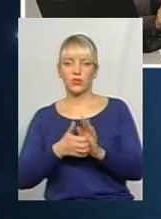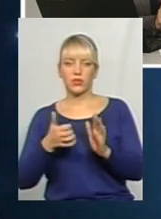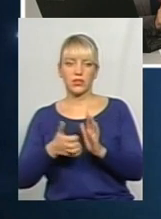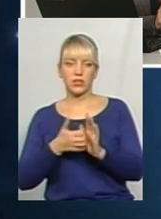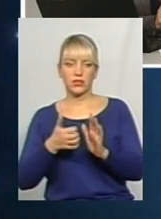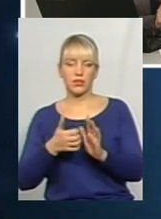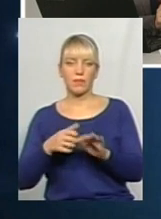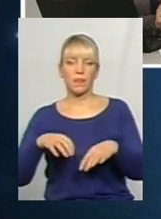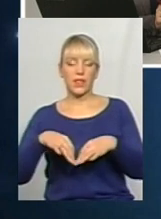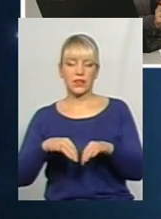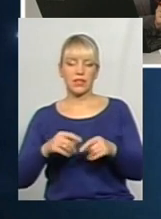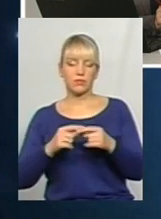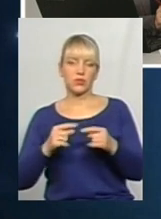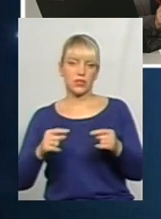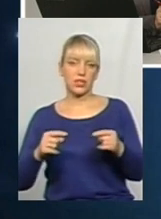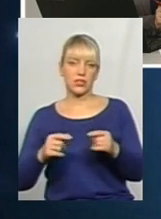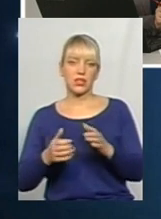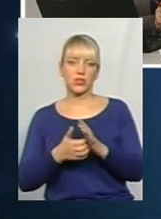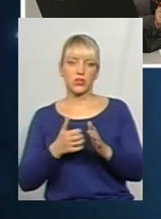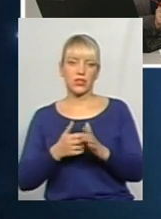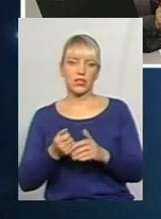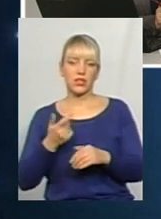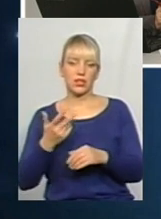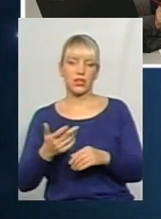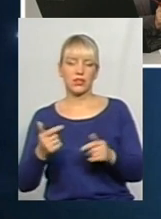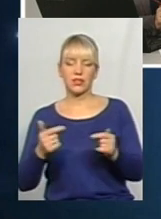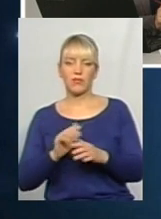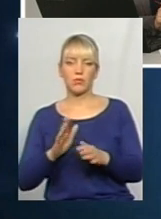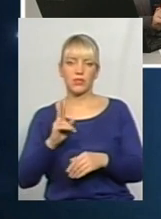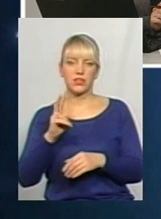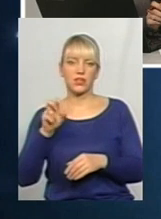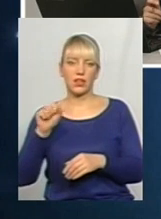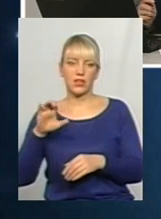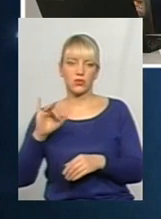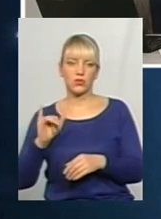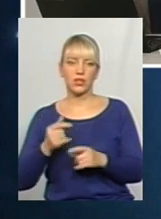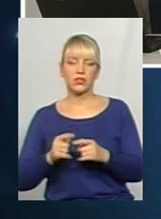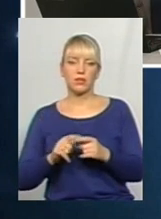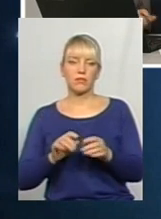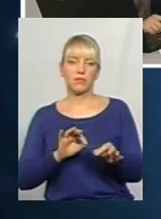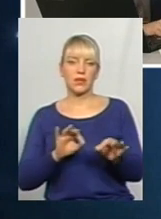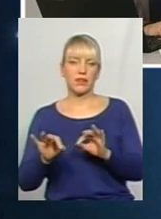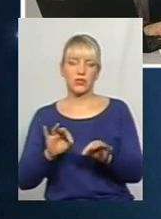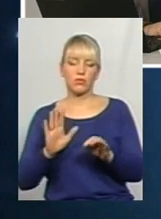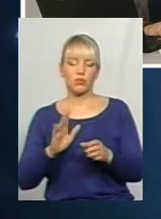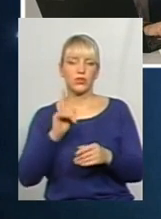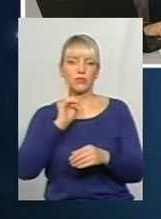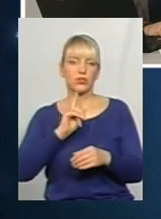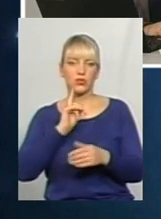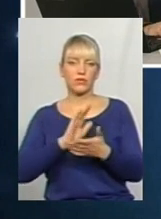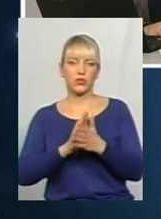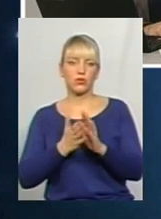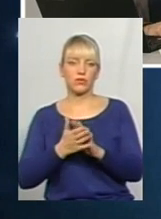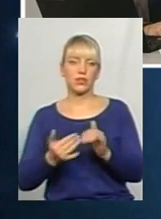транспортного засобу, недостатня кількість або невідповідність класу. З даним перевізником буде заключатися тимчасовий договір